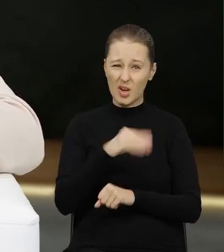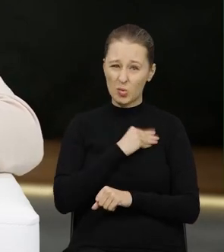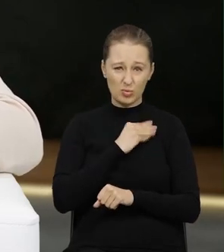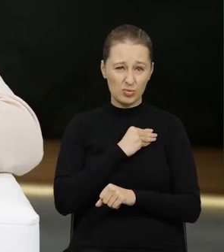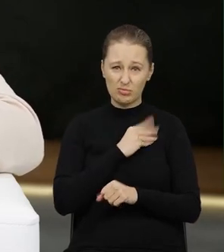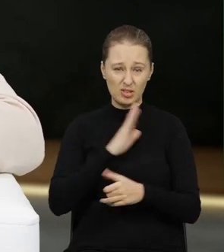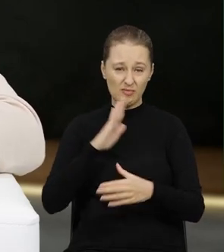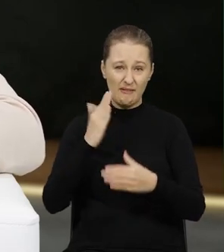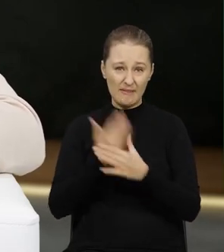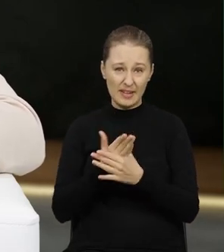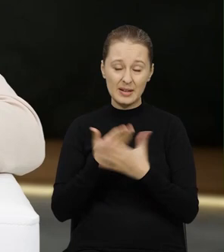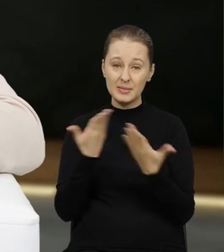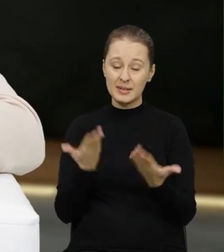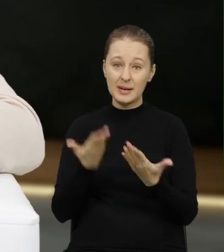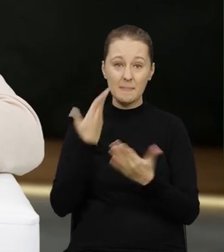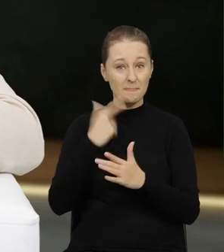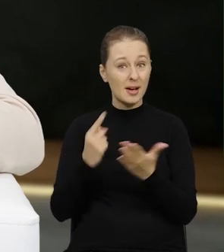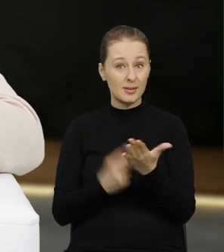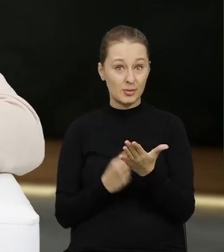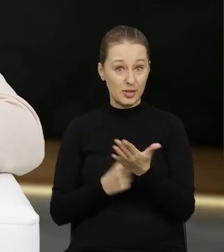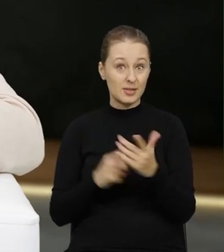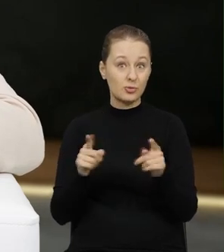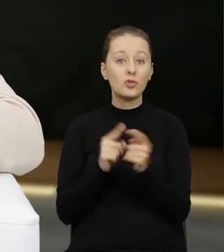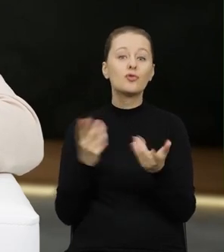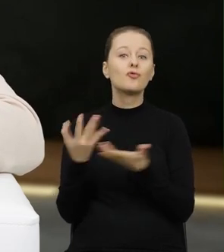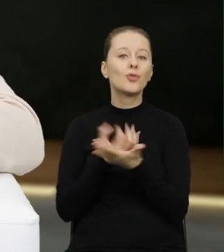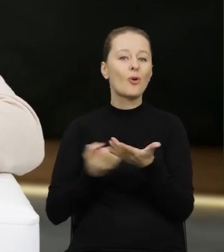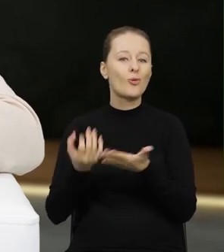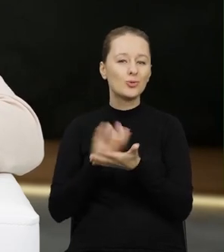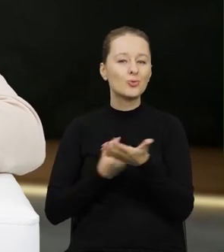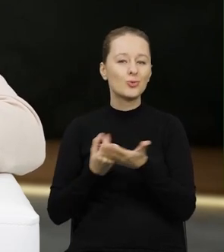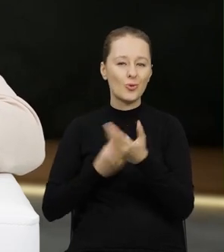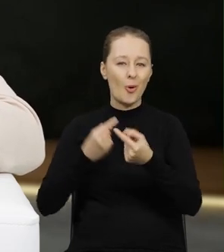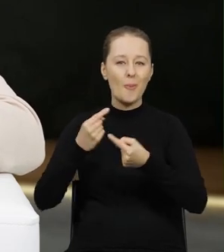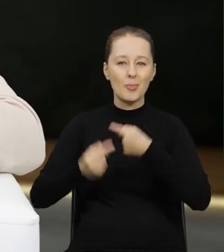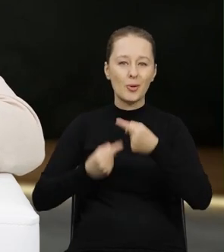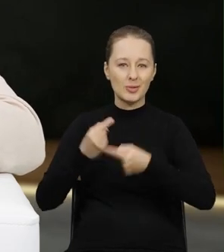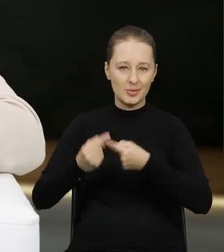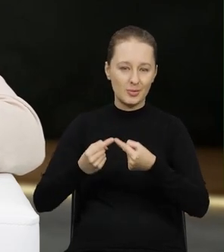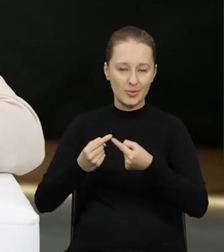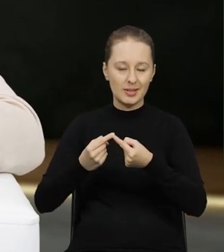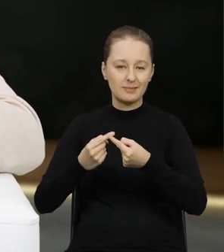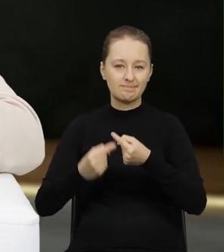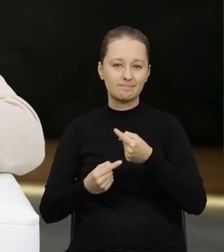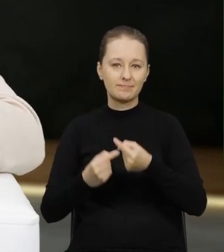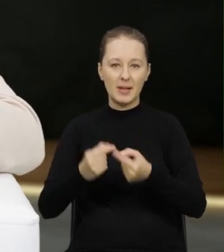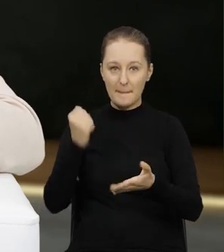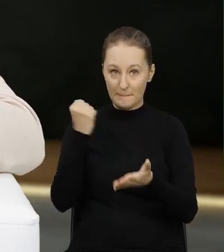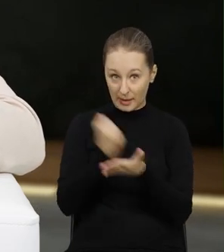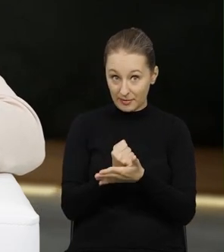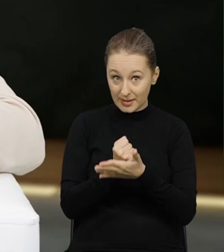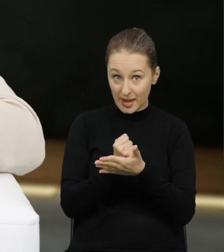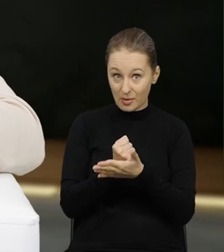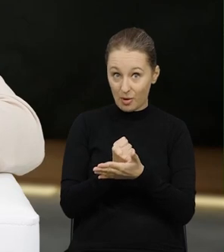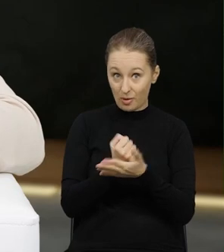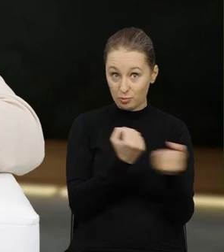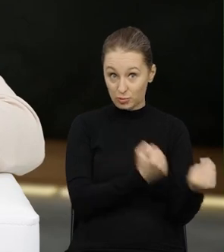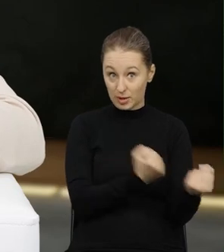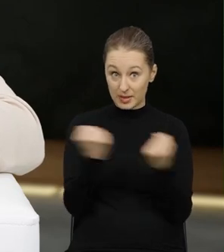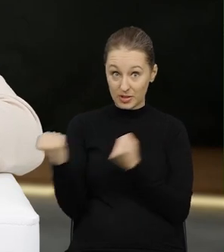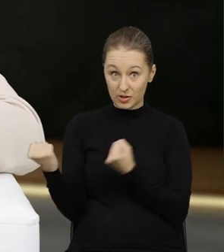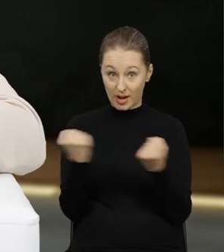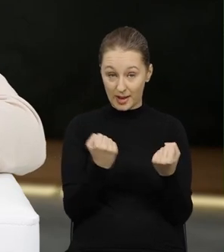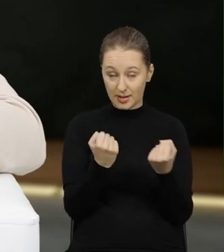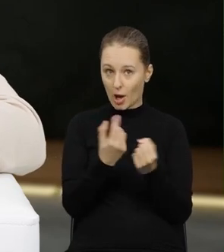przedsiębiorcy, którzy bardzo często też wykorzystują procedurę legalnego przemieszczenia i pod